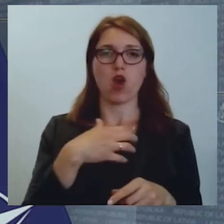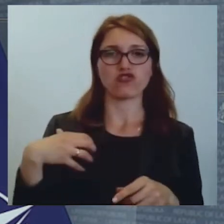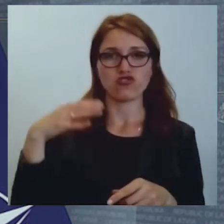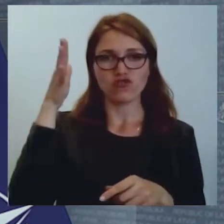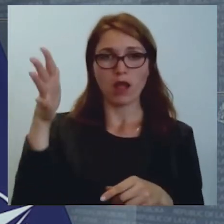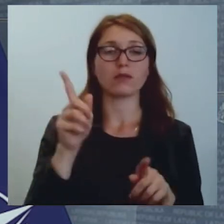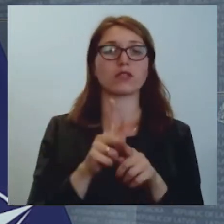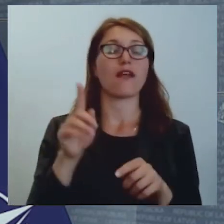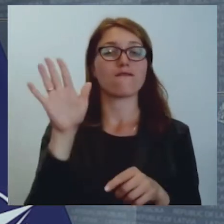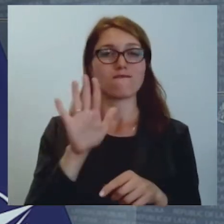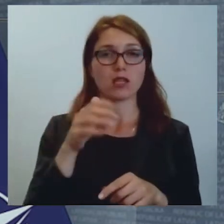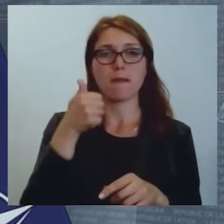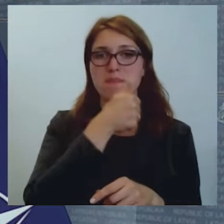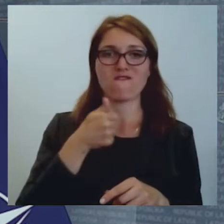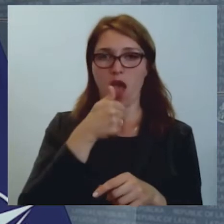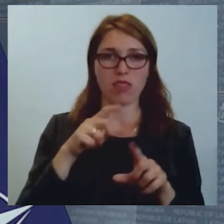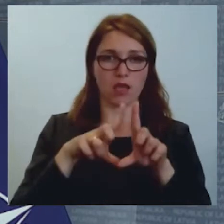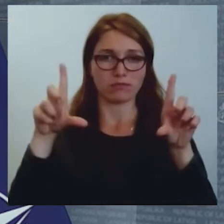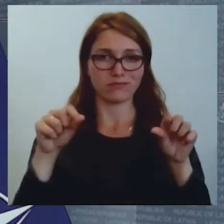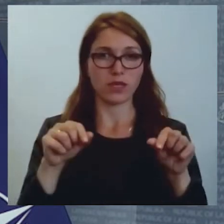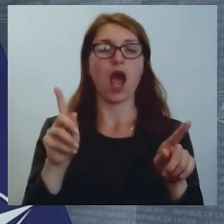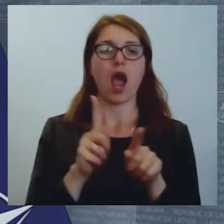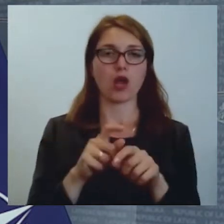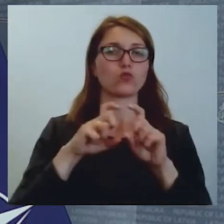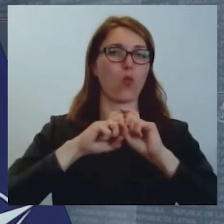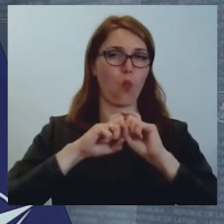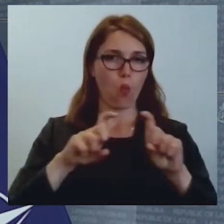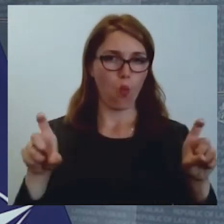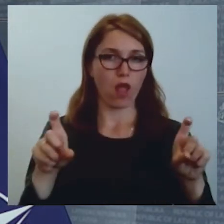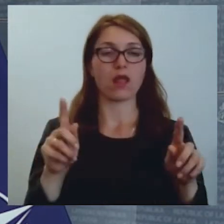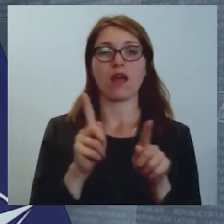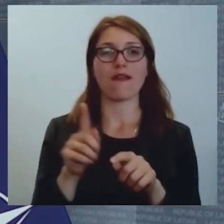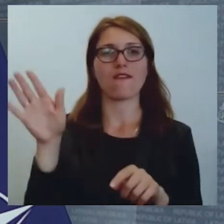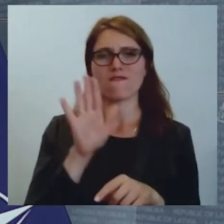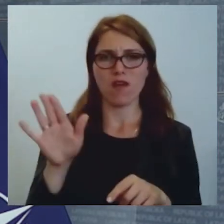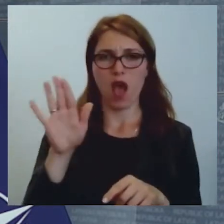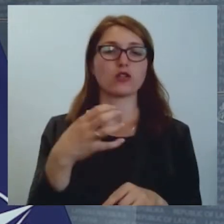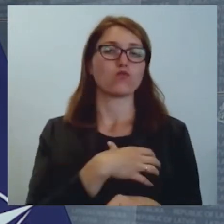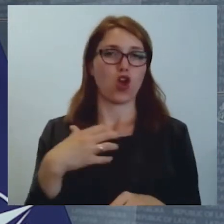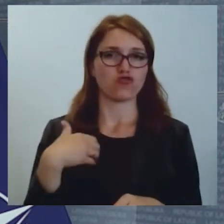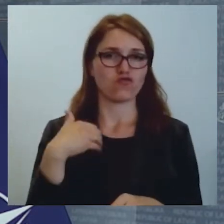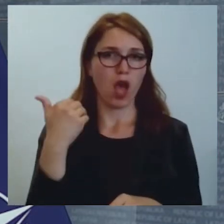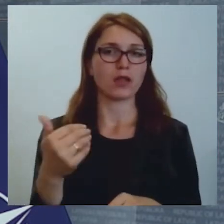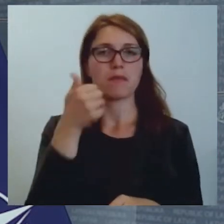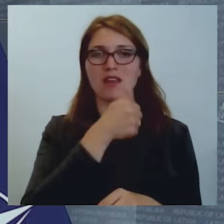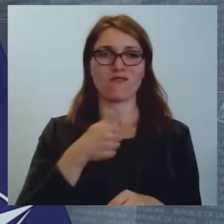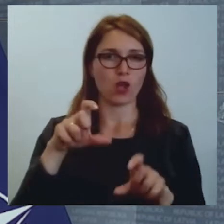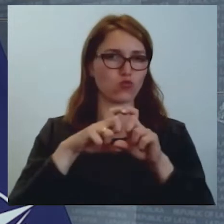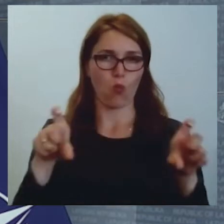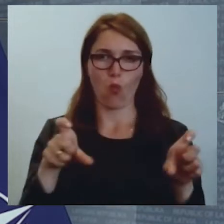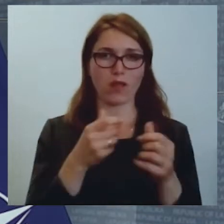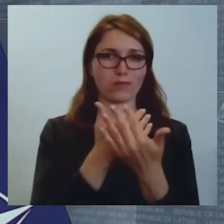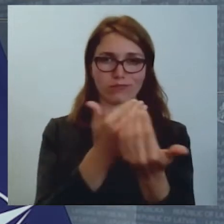gan privātajām. Tas attieksies arī uz mācību iestādēm, gan valsts, gan pašvaldības, gan privātajām.